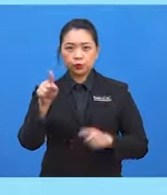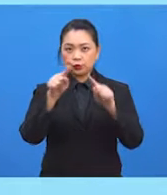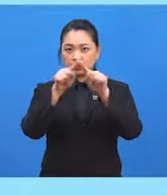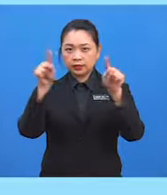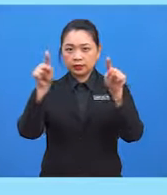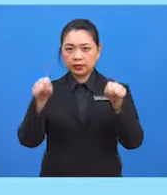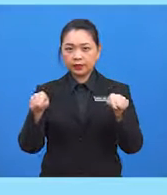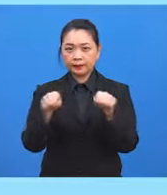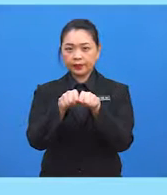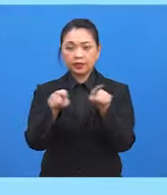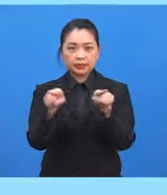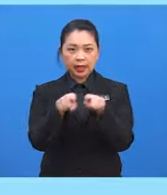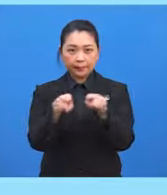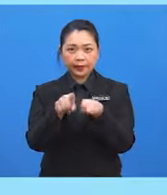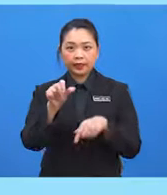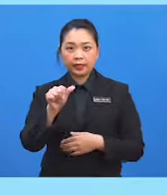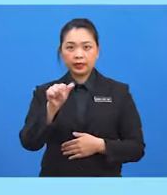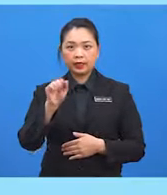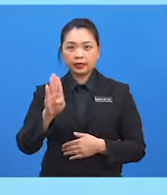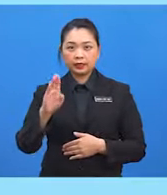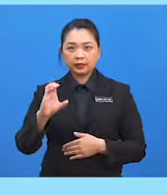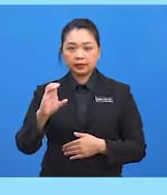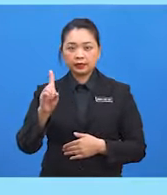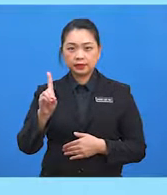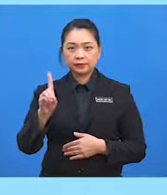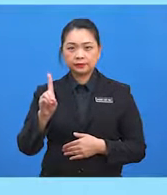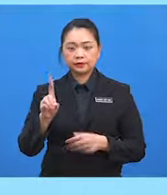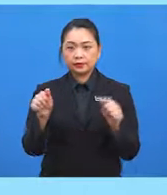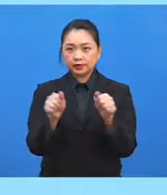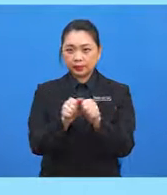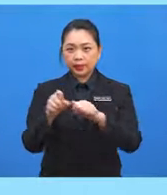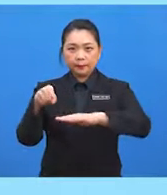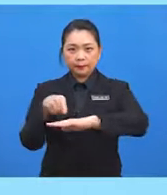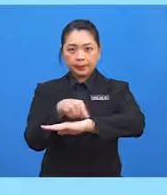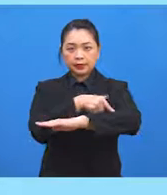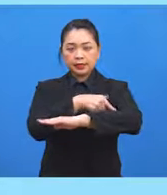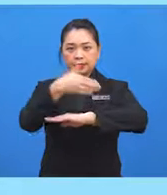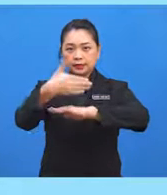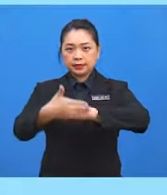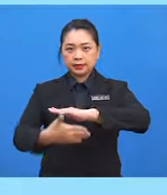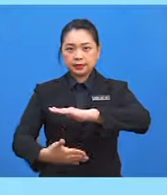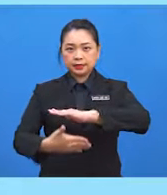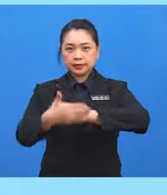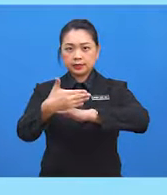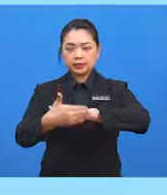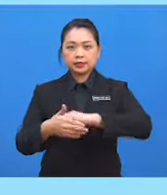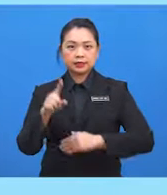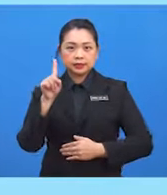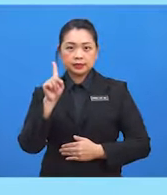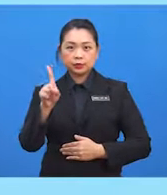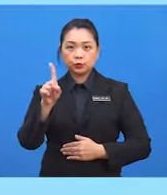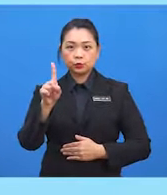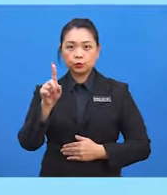sama, A, B, C, D, dengan panjang sisi berukuran 1 unit.